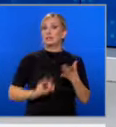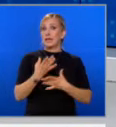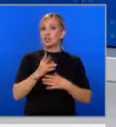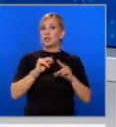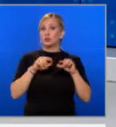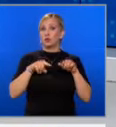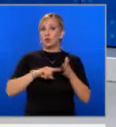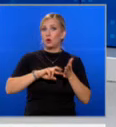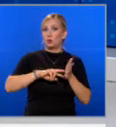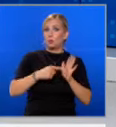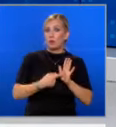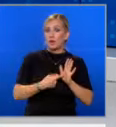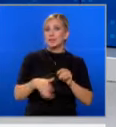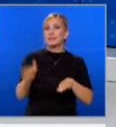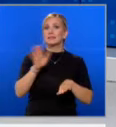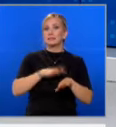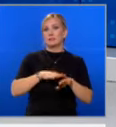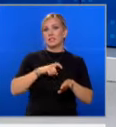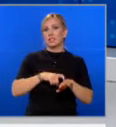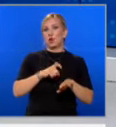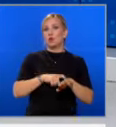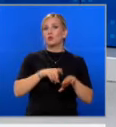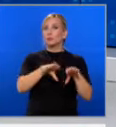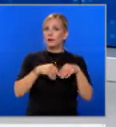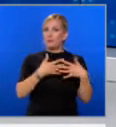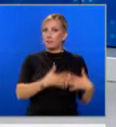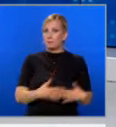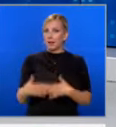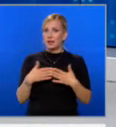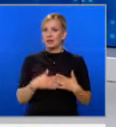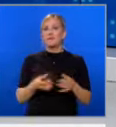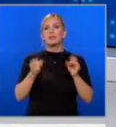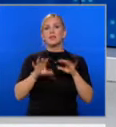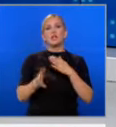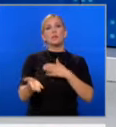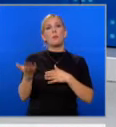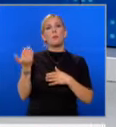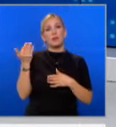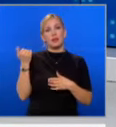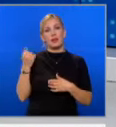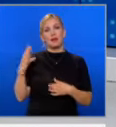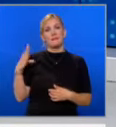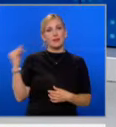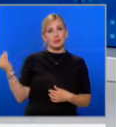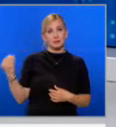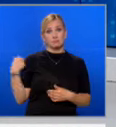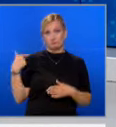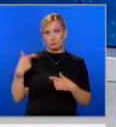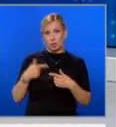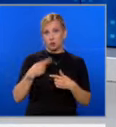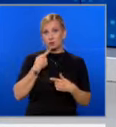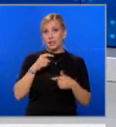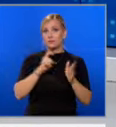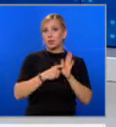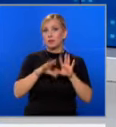че Законопроектът им стъпва на закон при ЕС в началото на миналия век. В последните години такива закони приеха